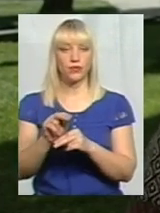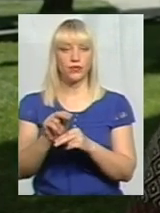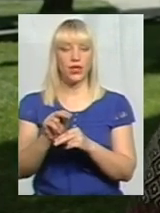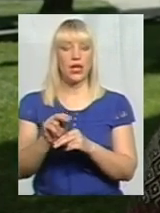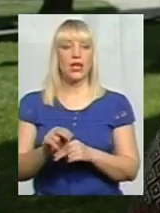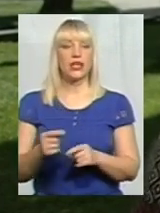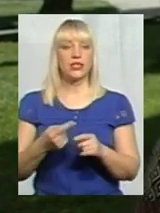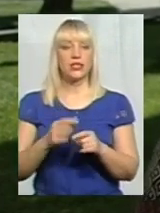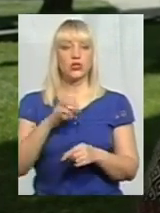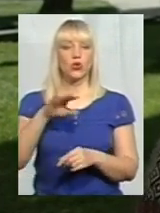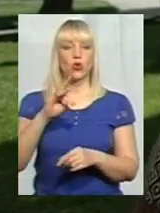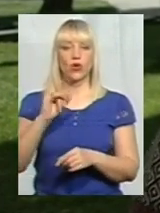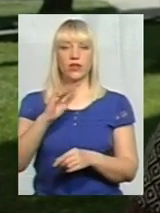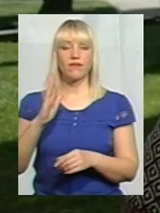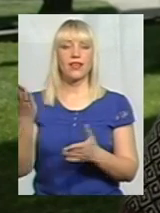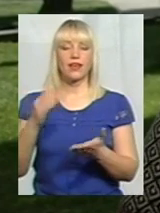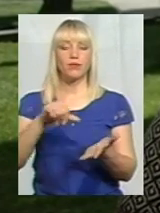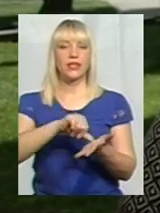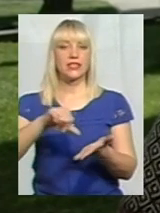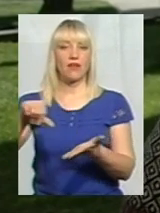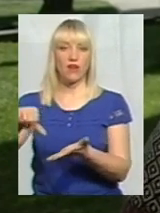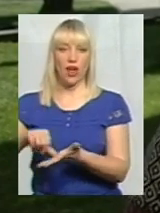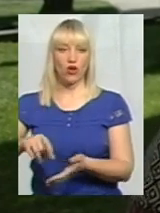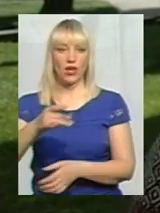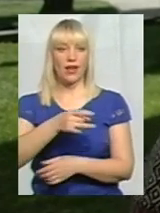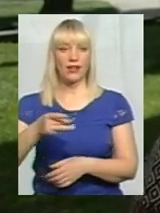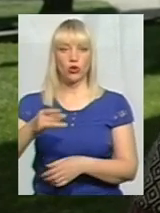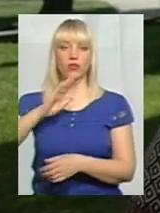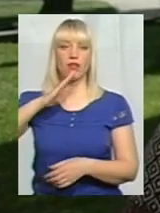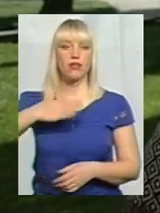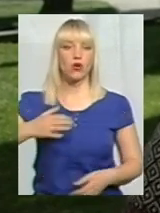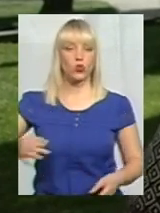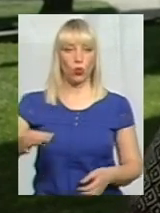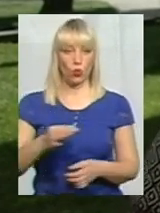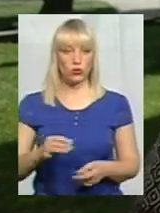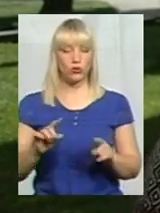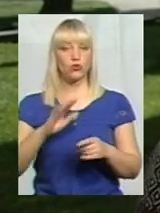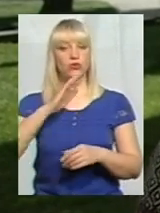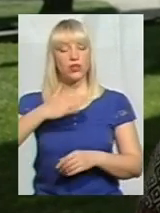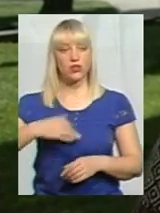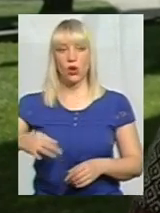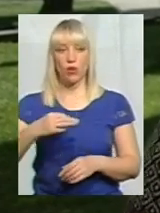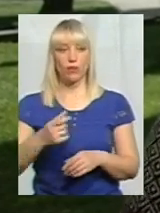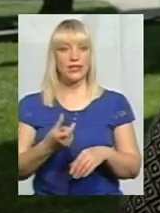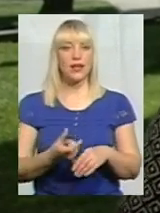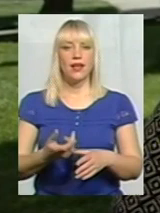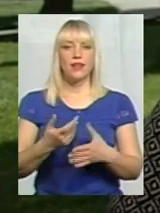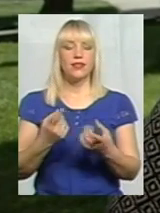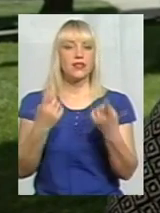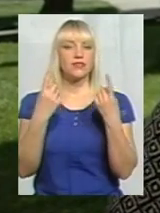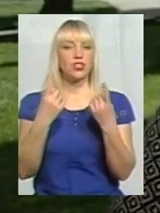які представляють саме регіони нашої області, тому що наша область надзвичайно барвиста